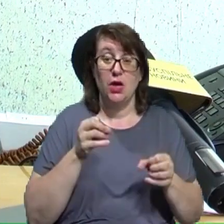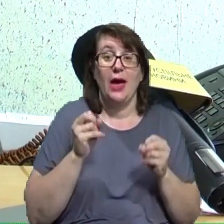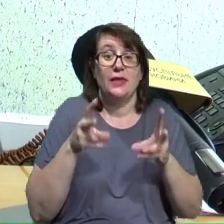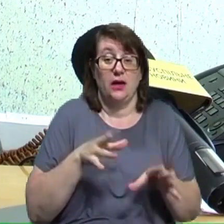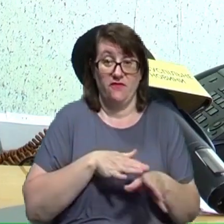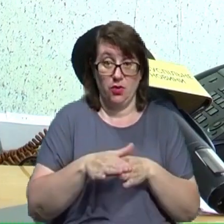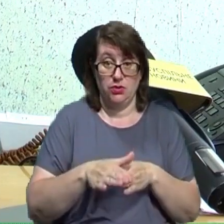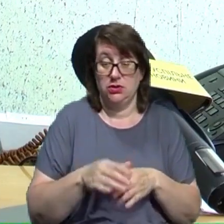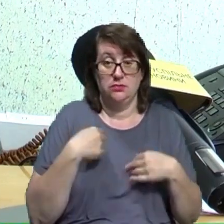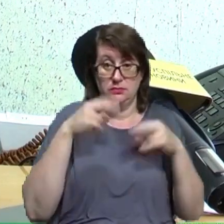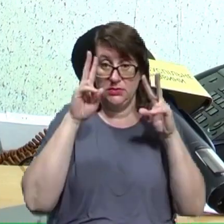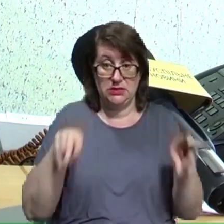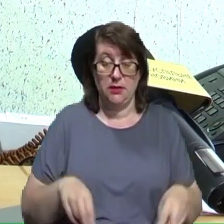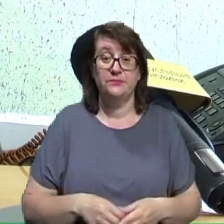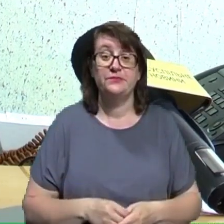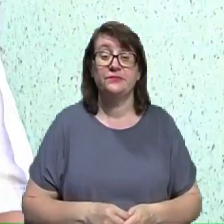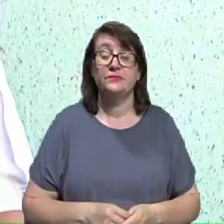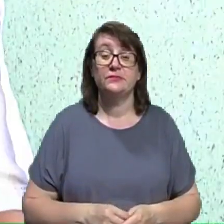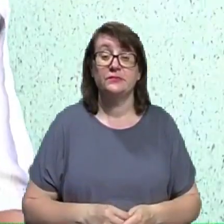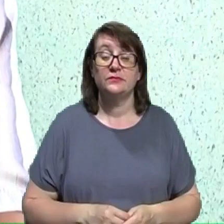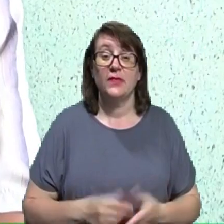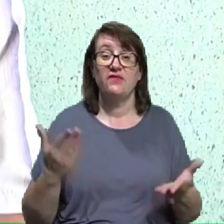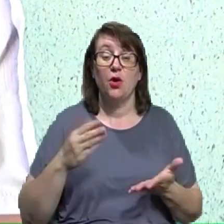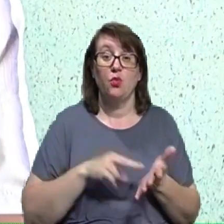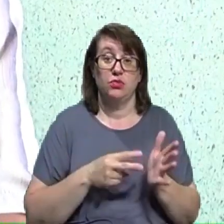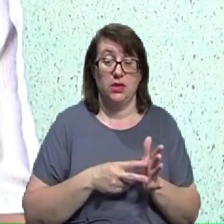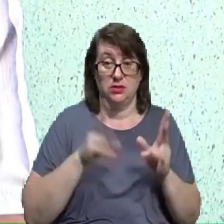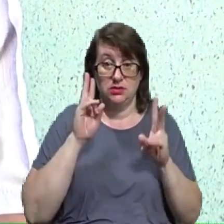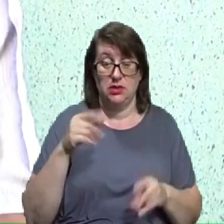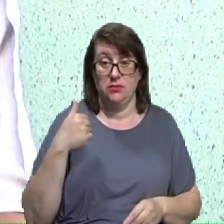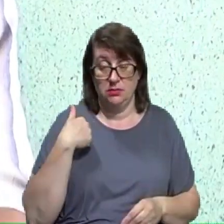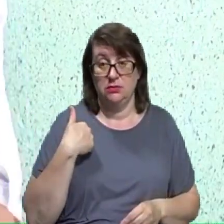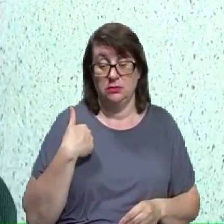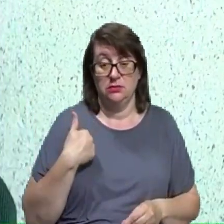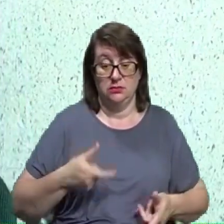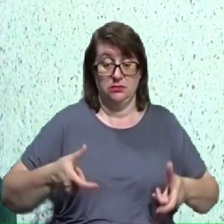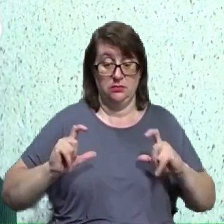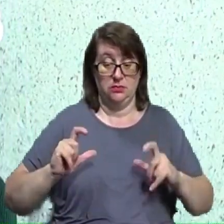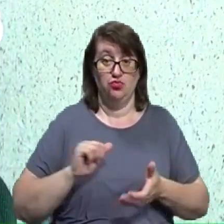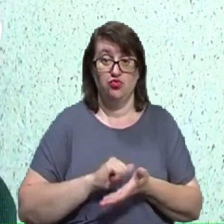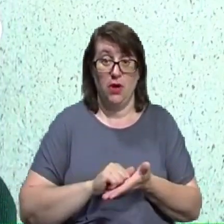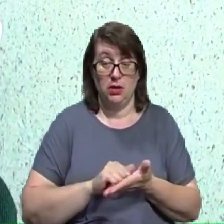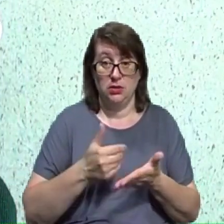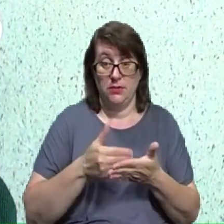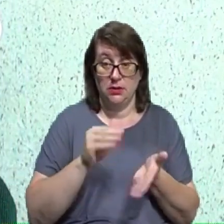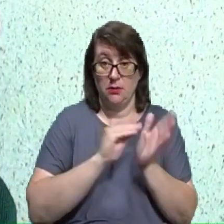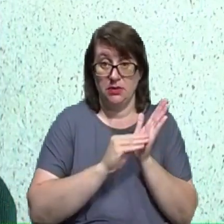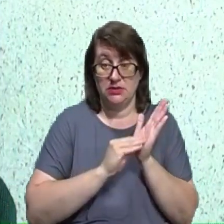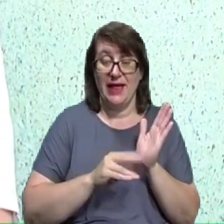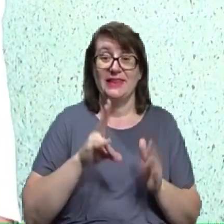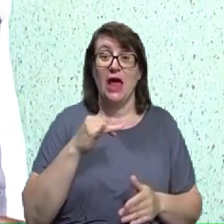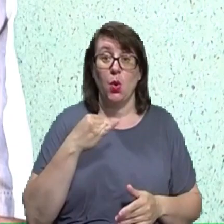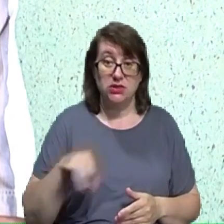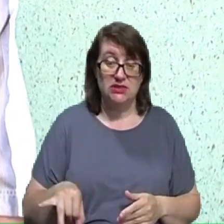не знаємо, розумієте, в якому плані не знаємо. Мені приходить бумага, написано «Народицька селищна рада».